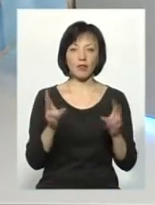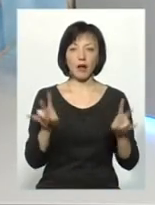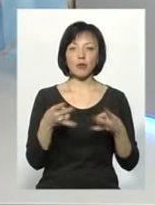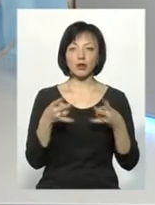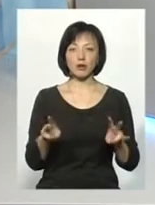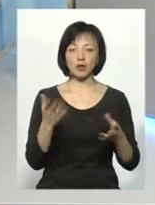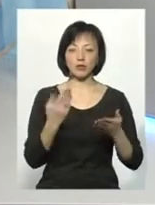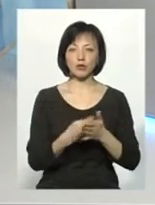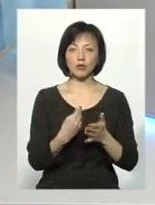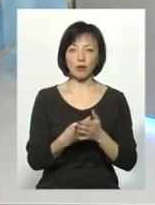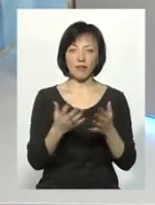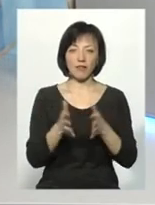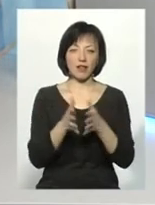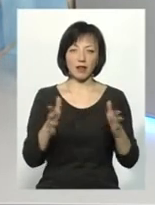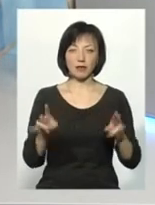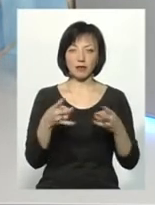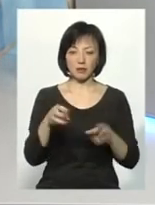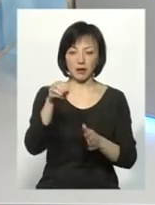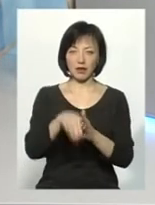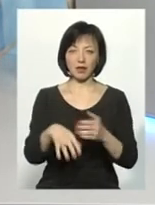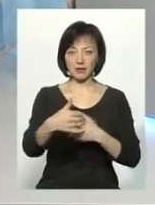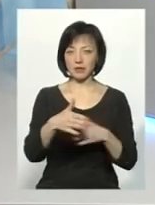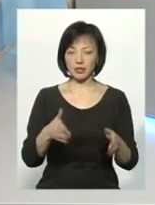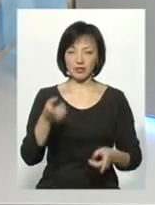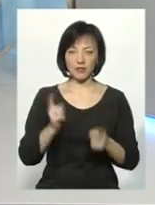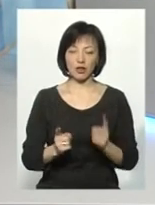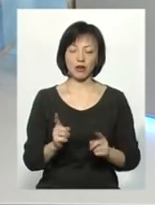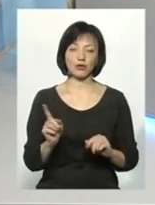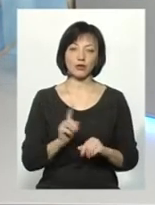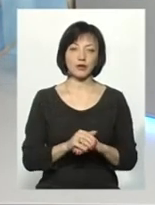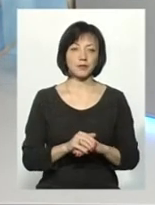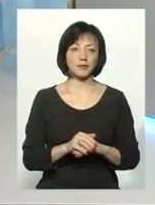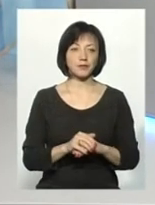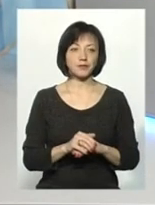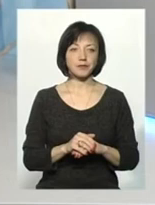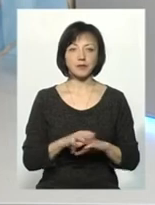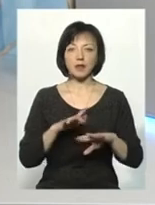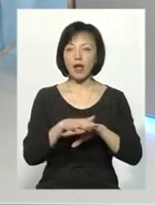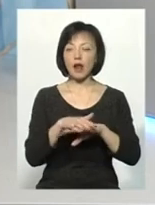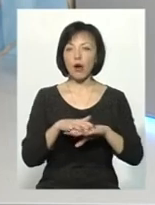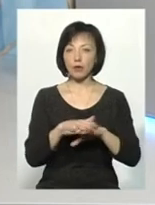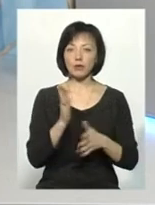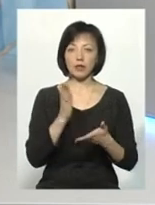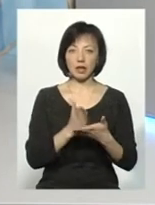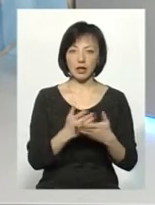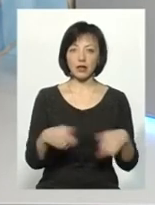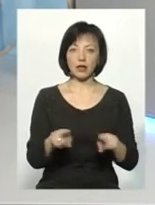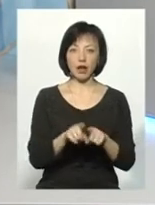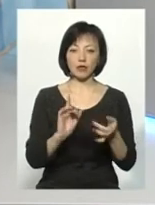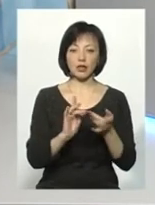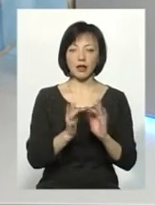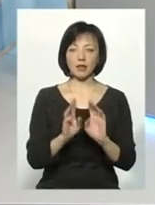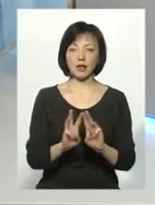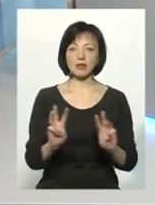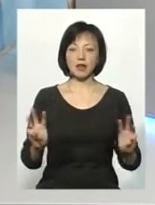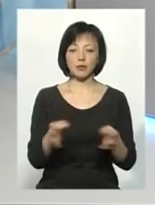якщо сума коштів велика, її не потрібно кидати в скриньку. Звичайно, що рахунок є також на сайті,